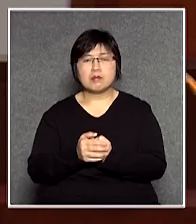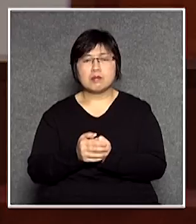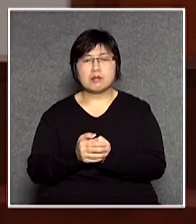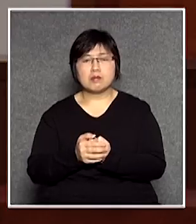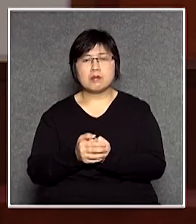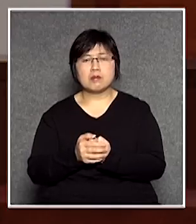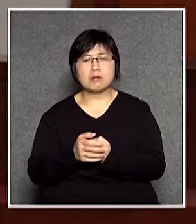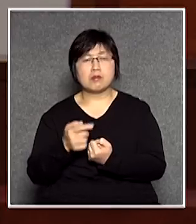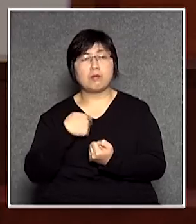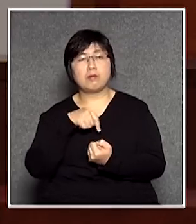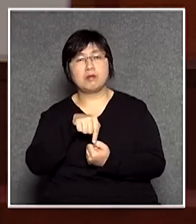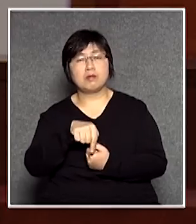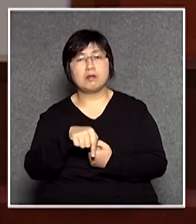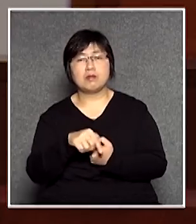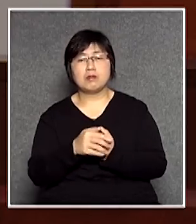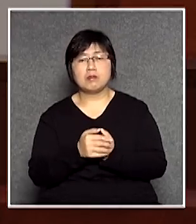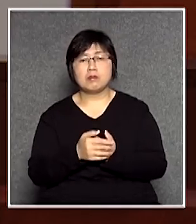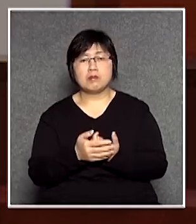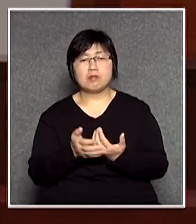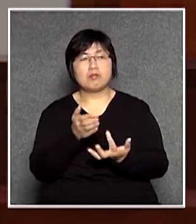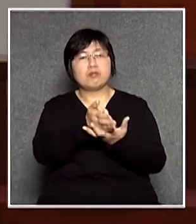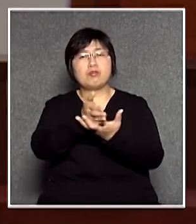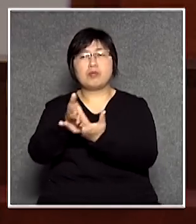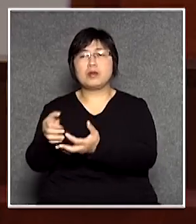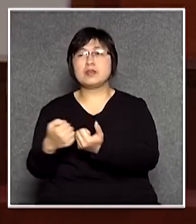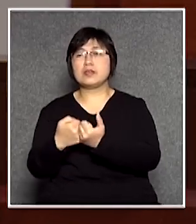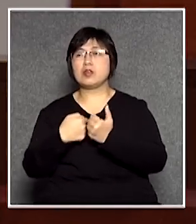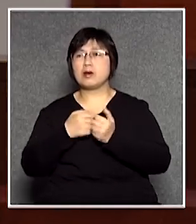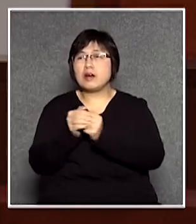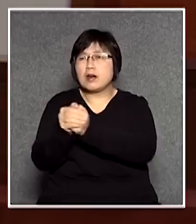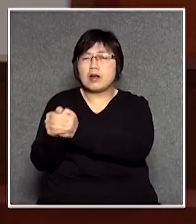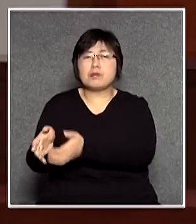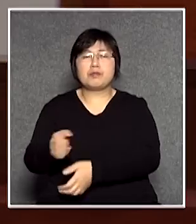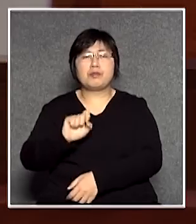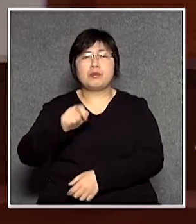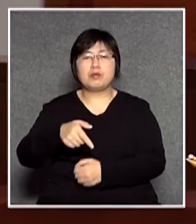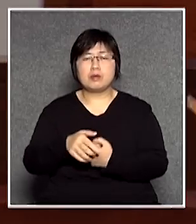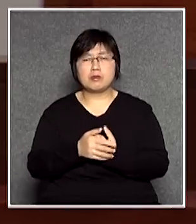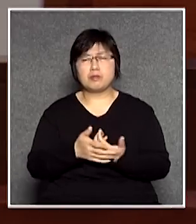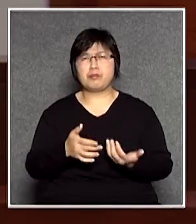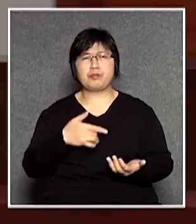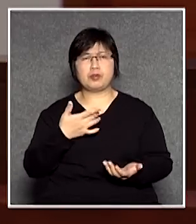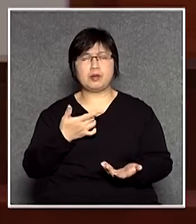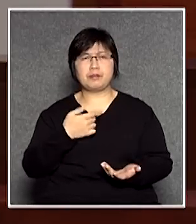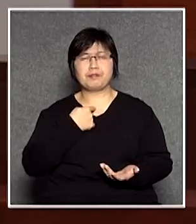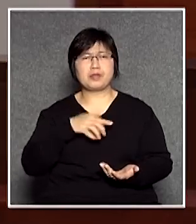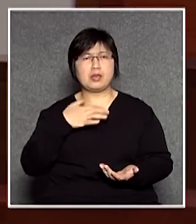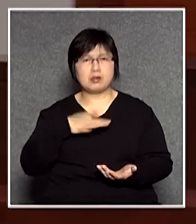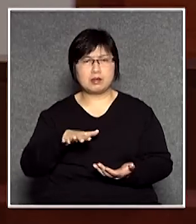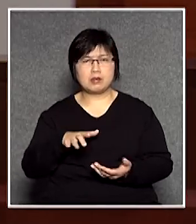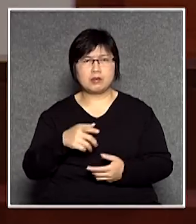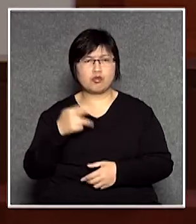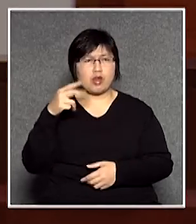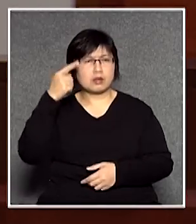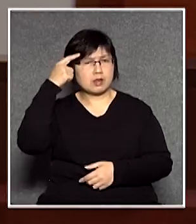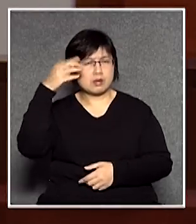我又不會在這裏去爭取大家的支持求你什麼什麼我覺得沒有必要這個是常識來的是不是